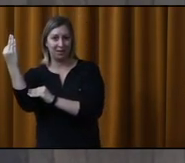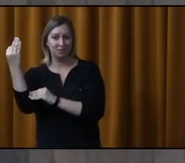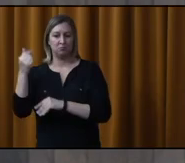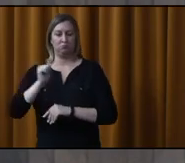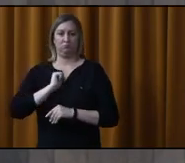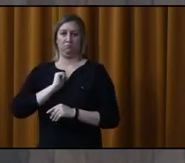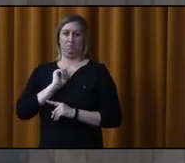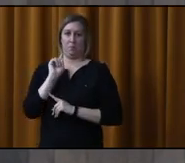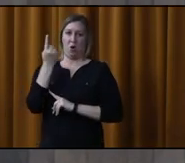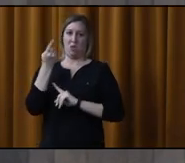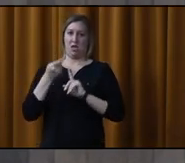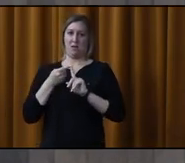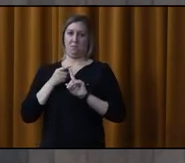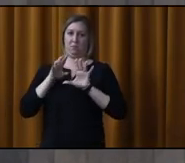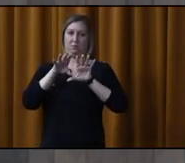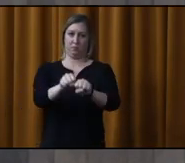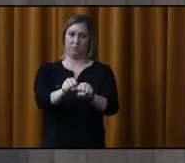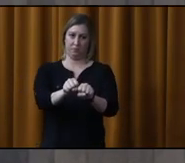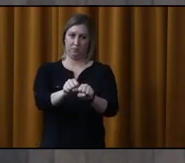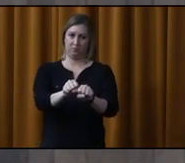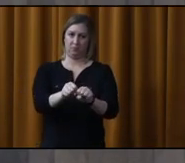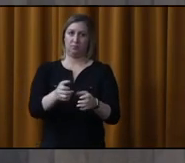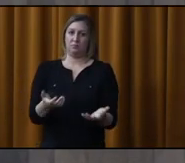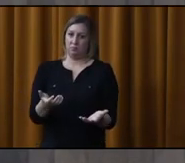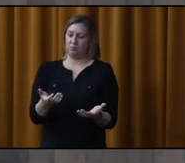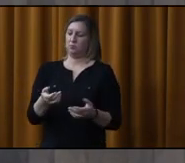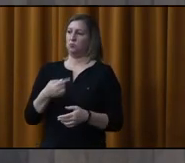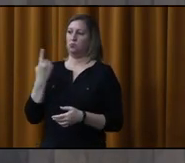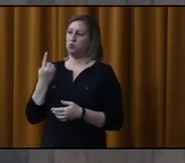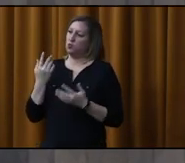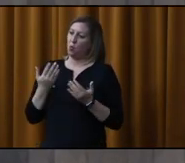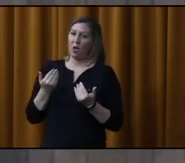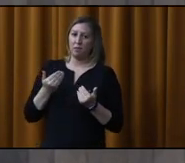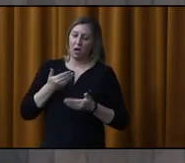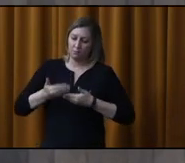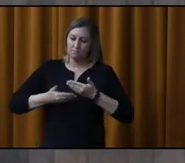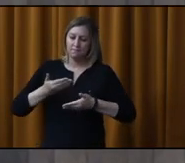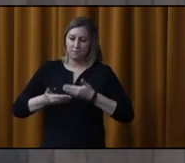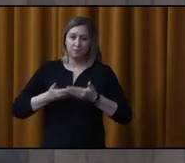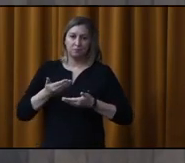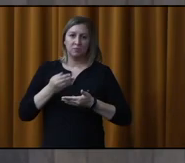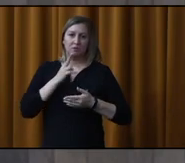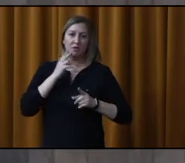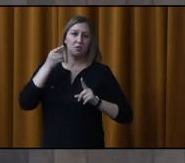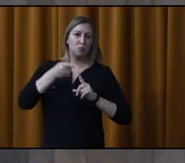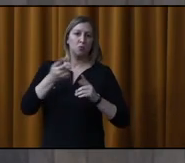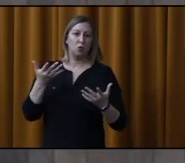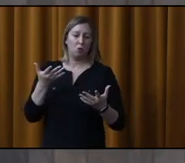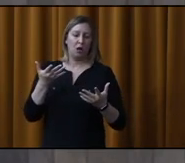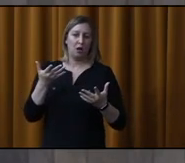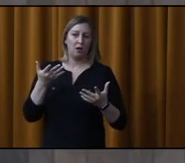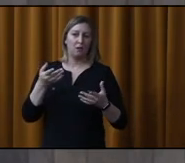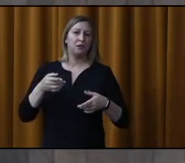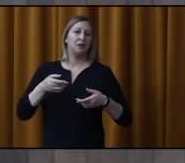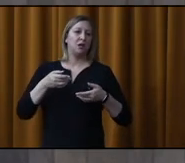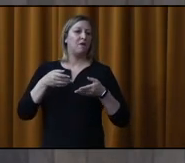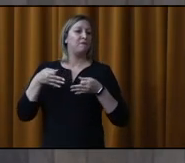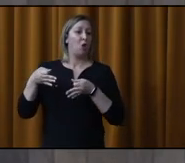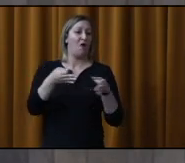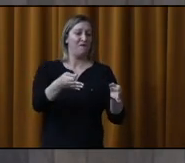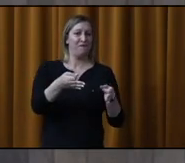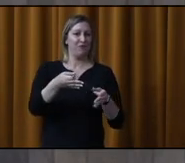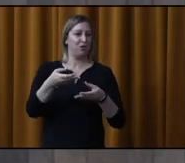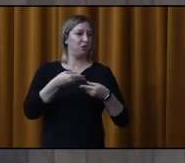le premier choix de l'acquérir. Alors, nous sommes toujours sur ce dossier. Effectivement, notre objectif est de redonner l'accès au fleuve aux